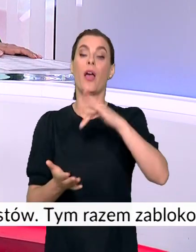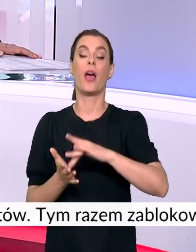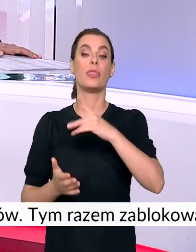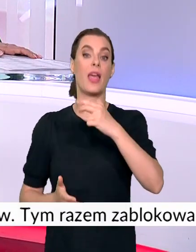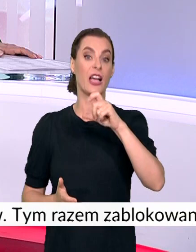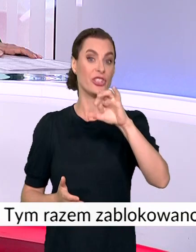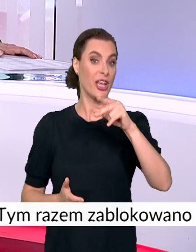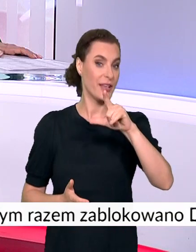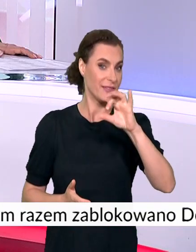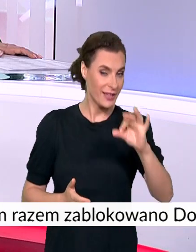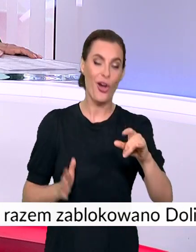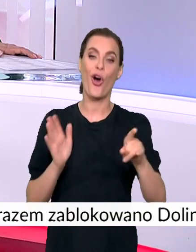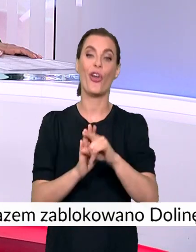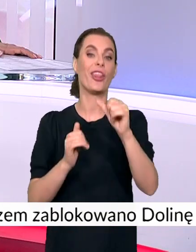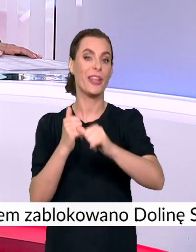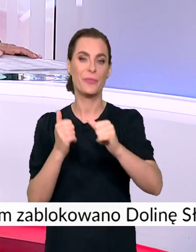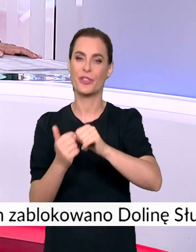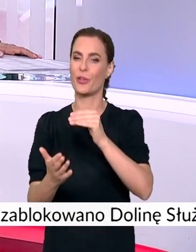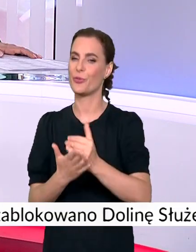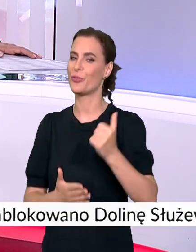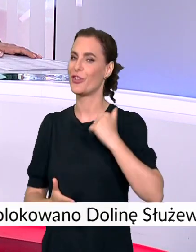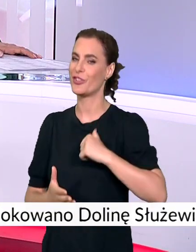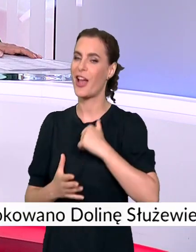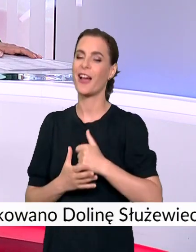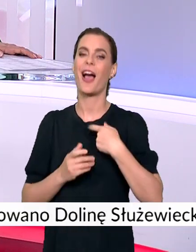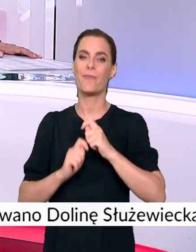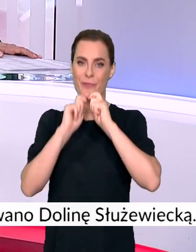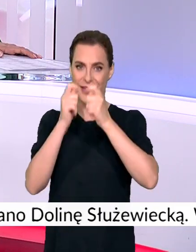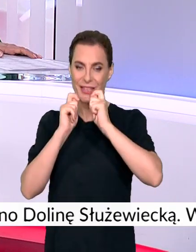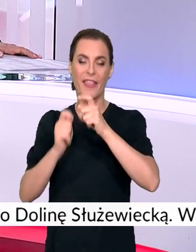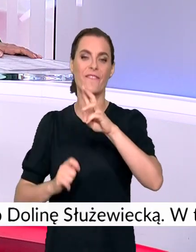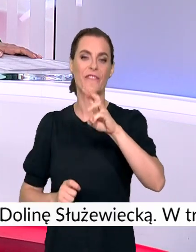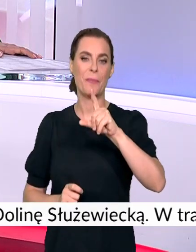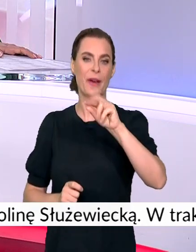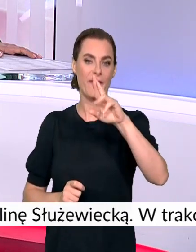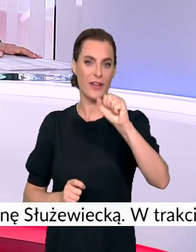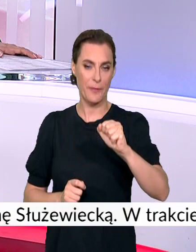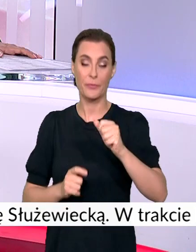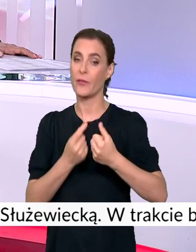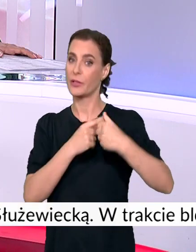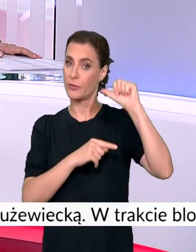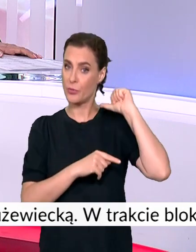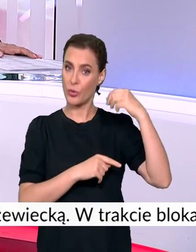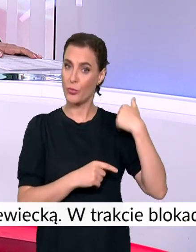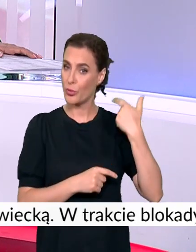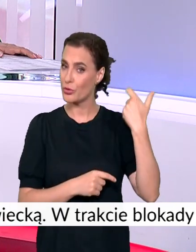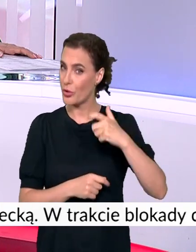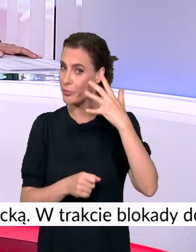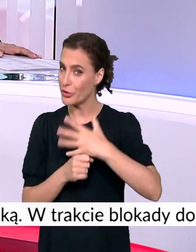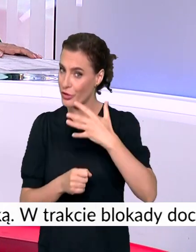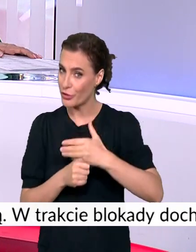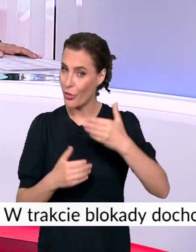każdego nowego mieszkańca miasta i gminy czeka nasielska wyprawka. W ubiegłym roku na świat przyszło ponad 150 nowych